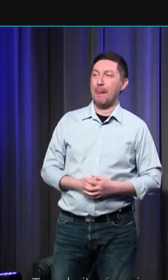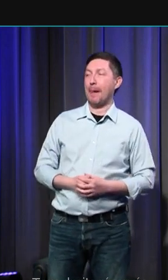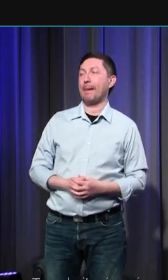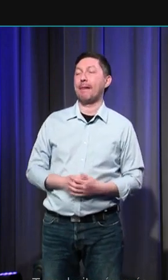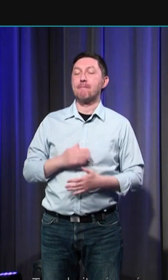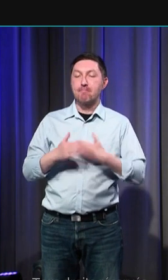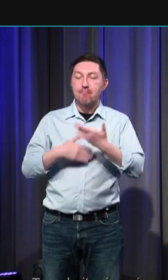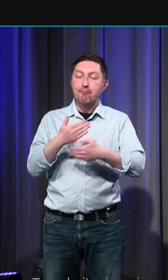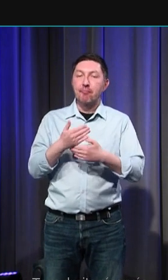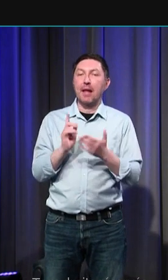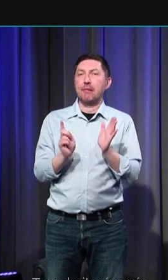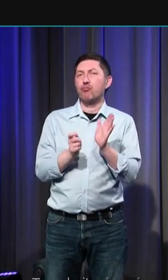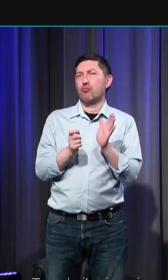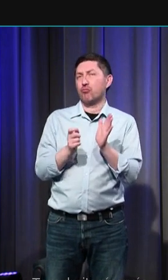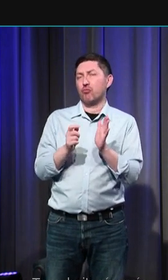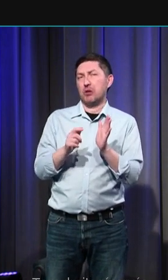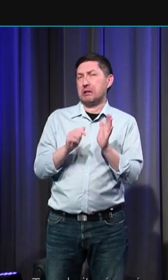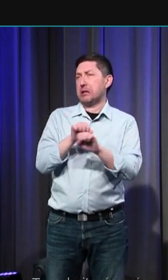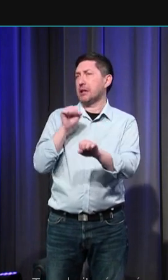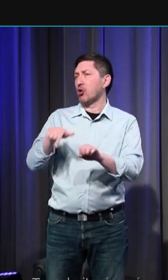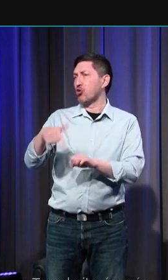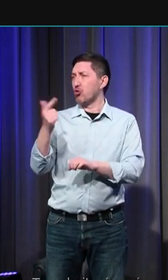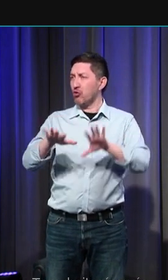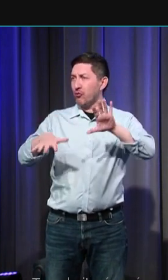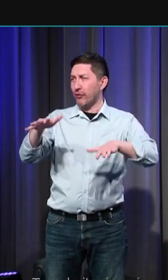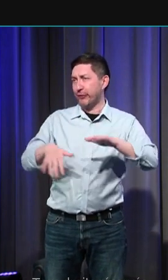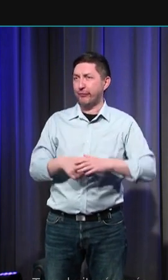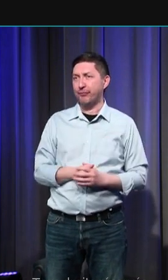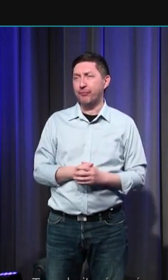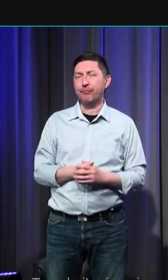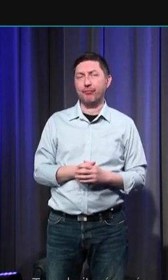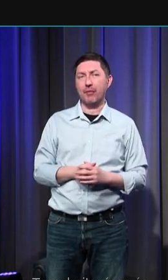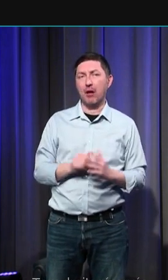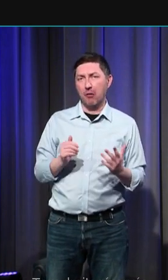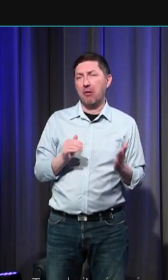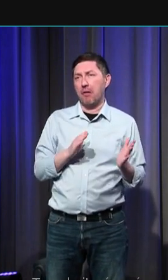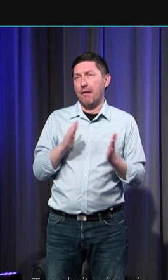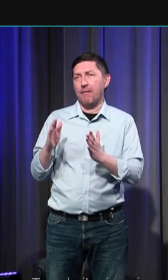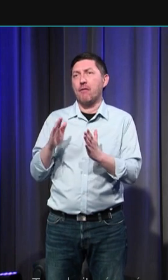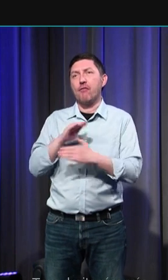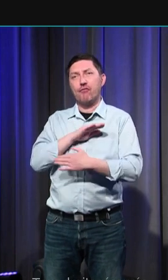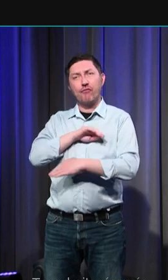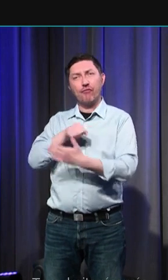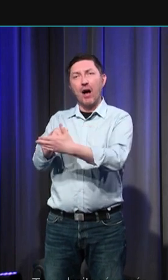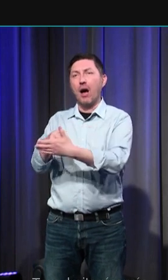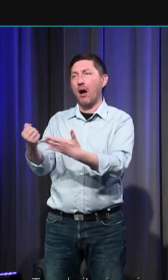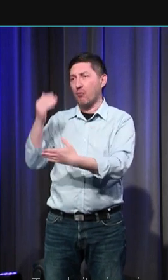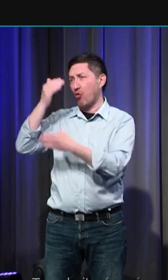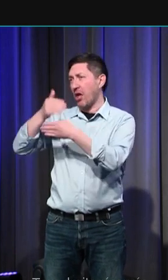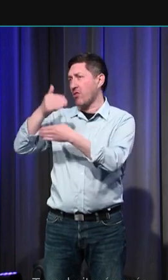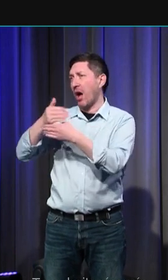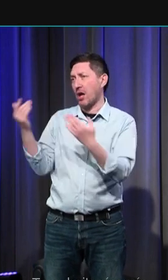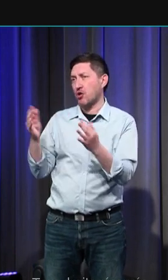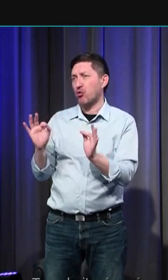du XIIe siècle, cette tradition-là, qui a profondément marqué le haut Moyen-Âge, et notamment le monde monastique au haut Moyen-Âge,